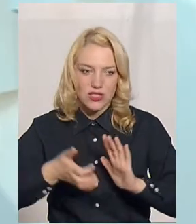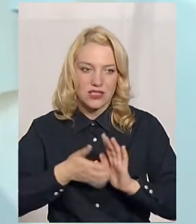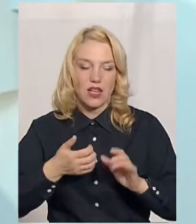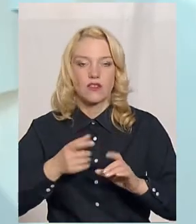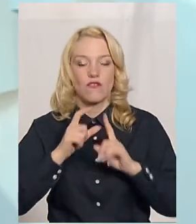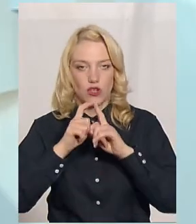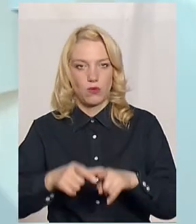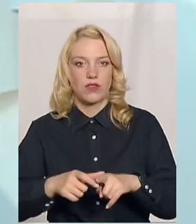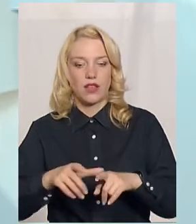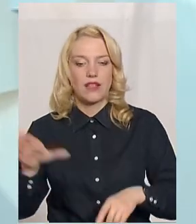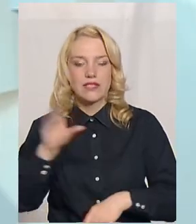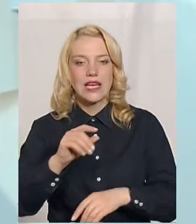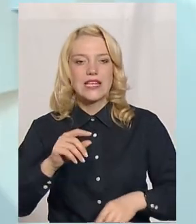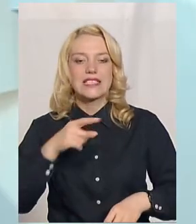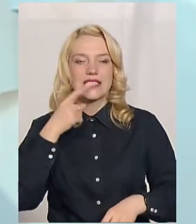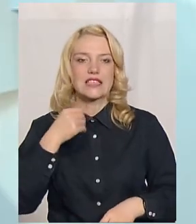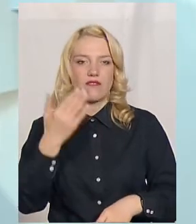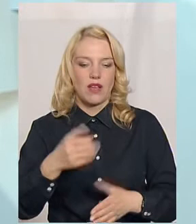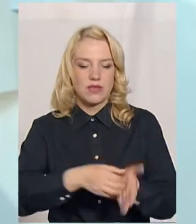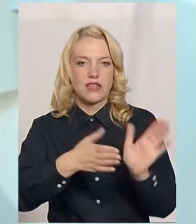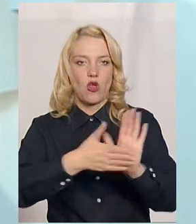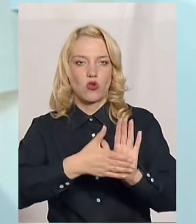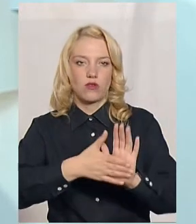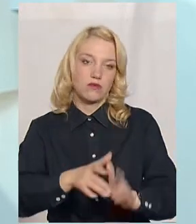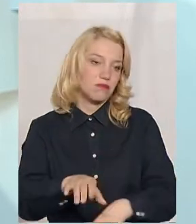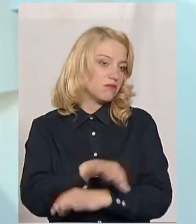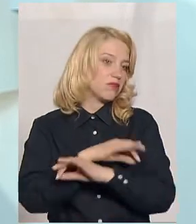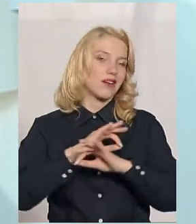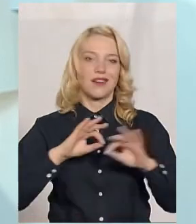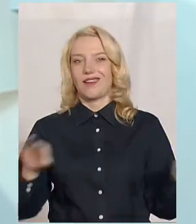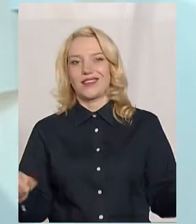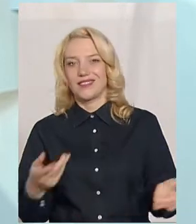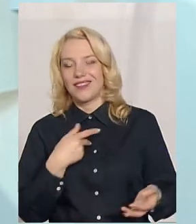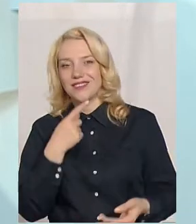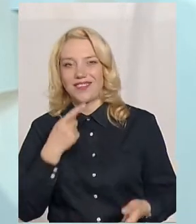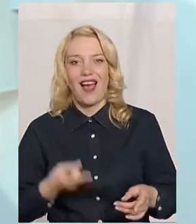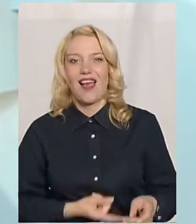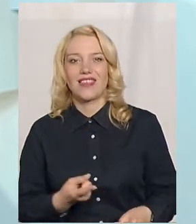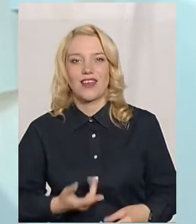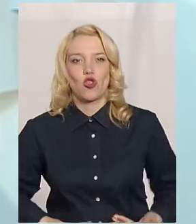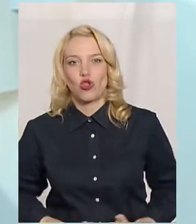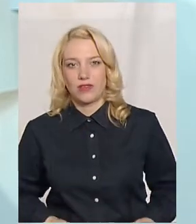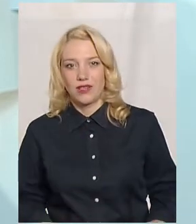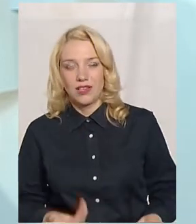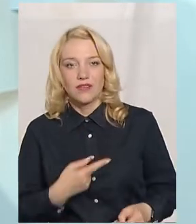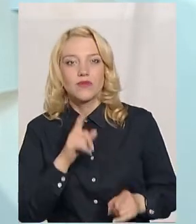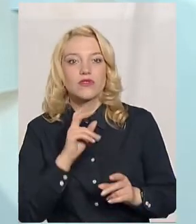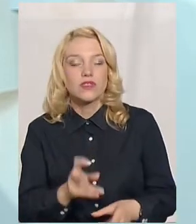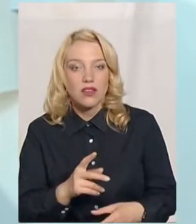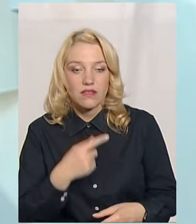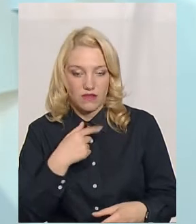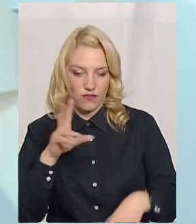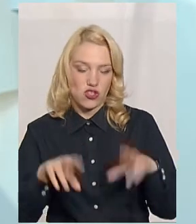чином. Все сказане вами занотовано. Прекрасно. Анікдотичний варіант. Я вважаю, скажу вам,